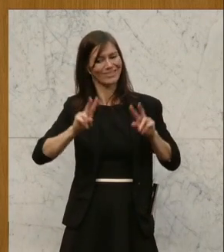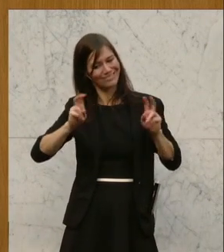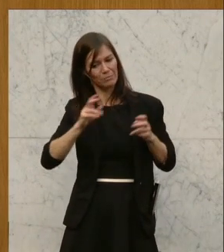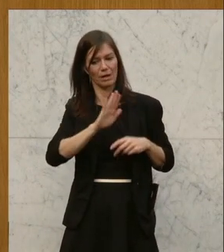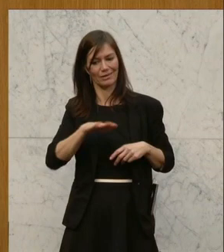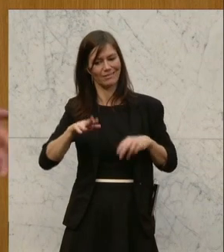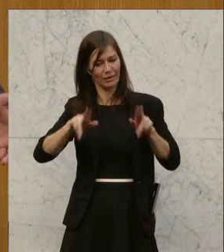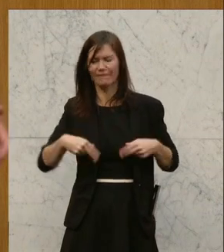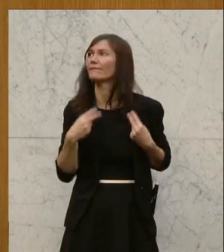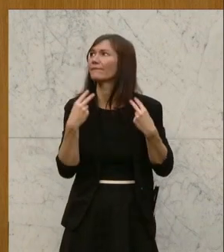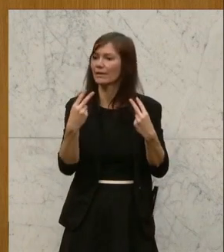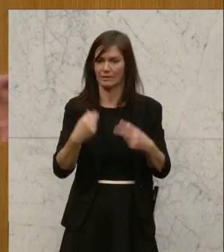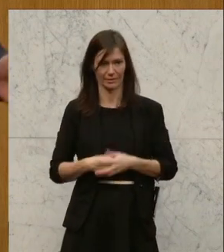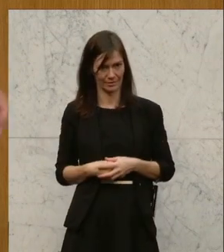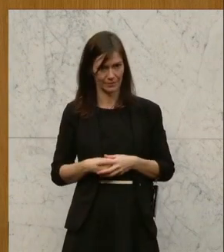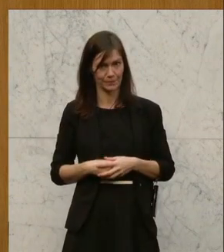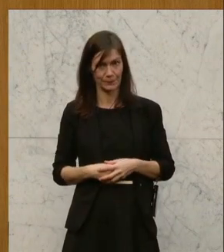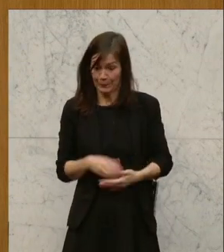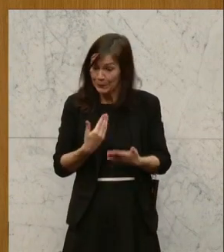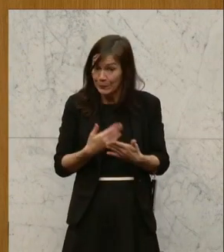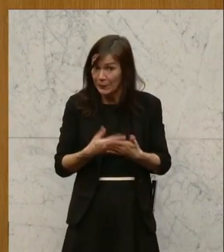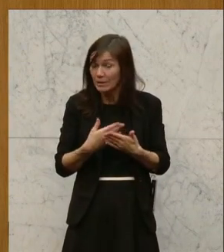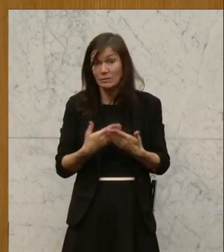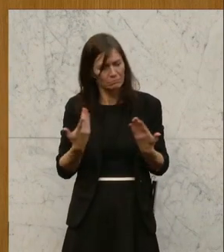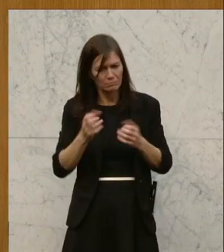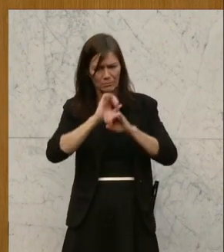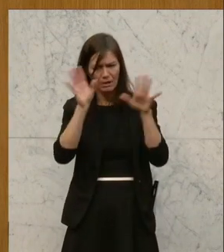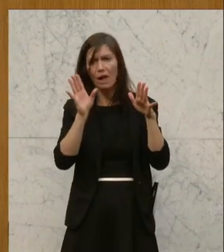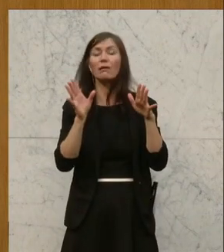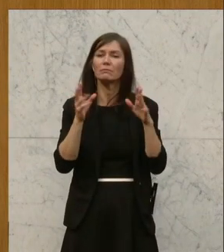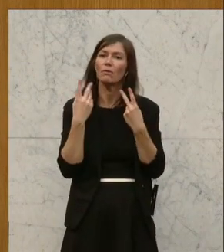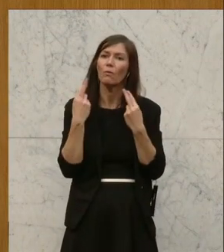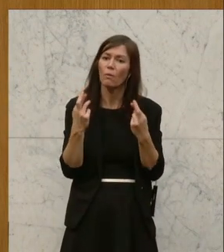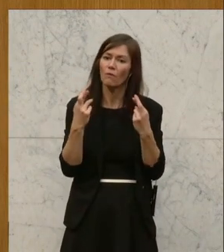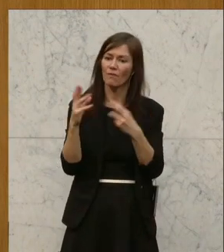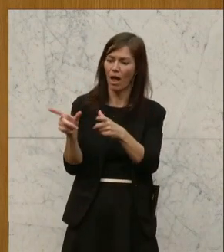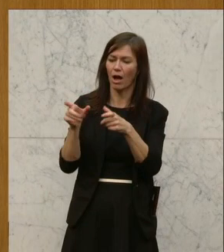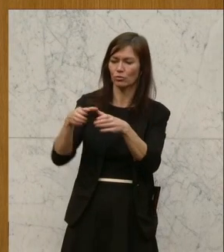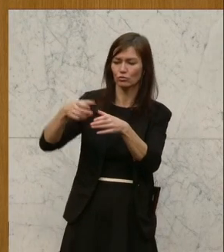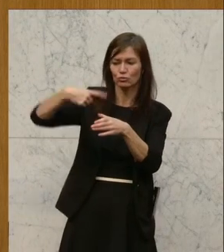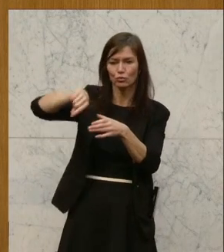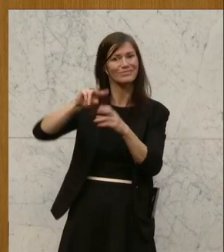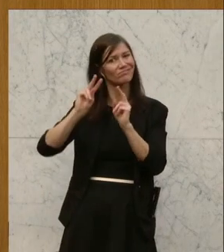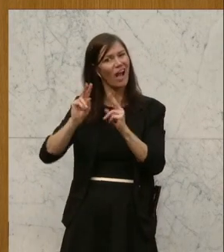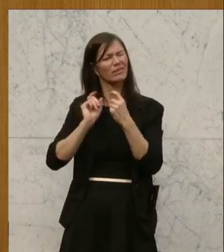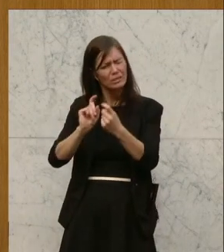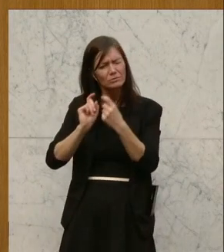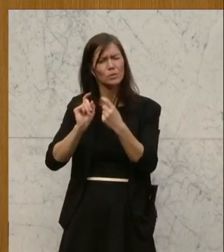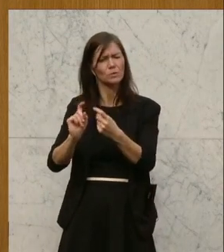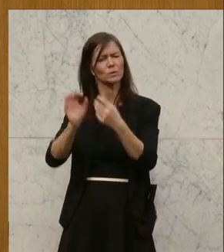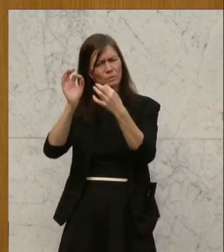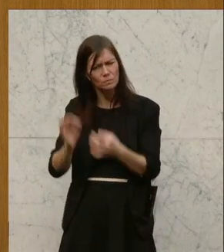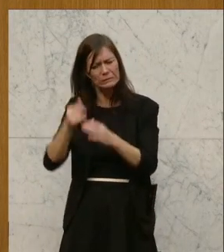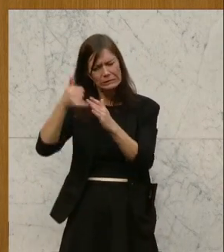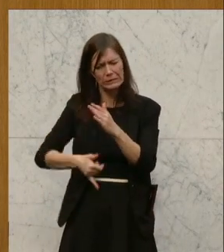ist es natürlich auch legitim, einmal zu sagen, ja, hoffen wir, dass tatsächlich im Ausschuss hier eine intensive Diskussion stattfindet. Ich habe die